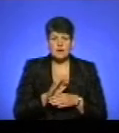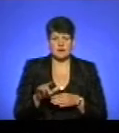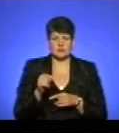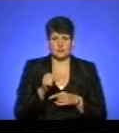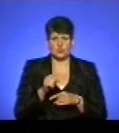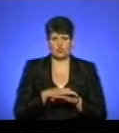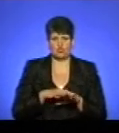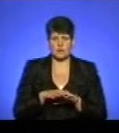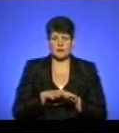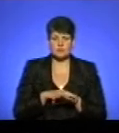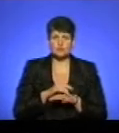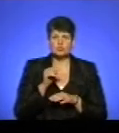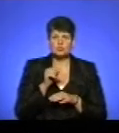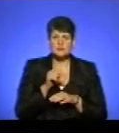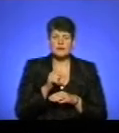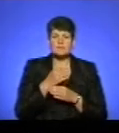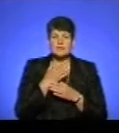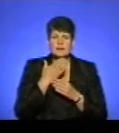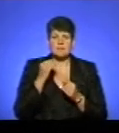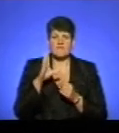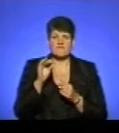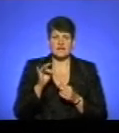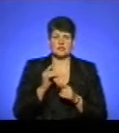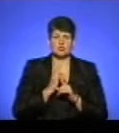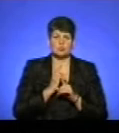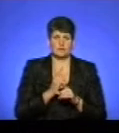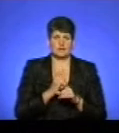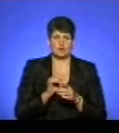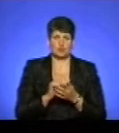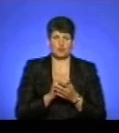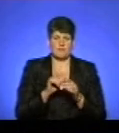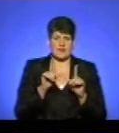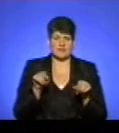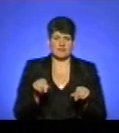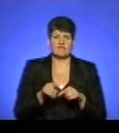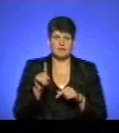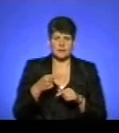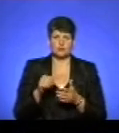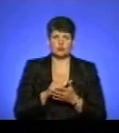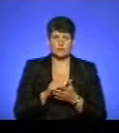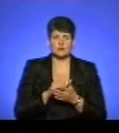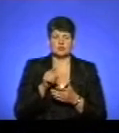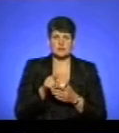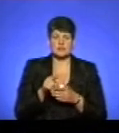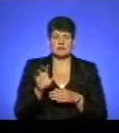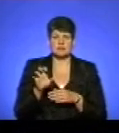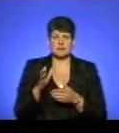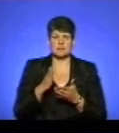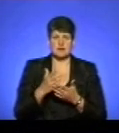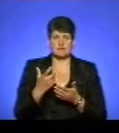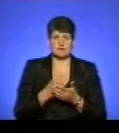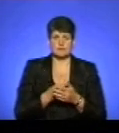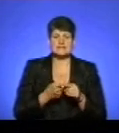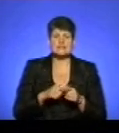такому ринку, бо там вони не мають тих ветеринарно-супровідних документів. Тобто вимагати документи, що тварина вакцинована? Так, вакцинована, це